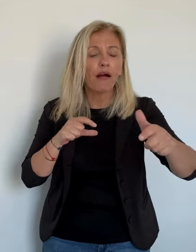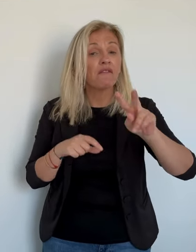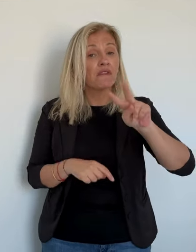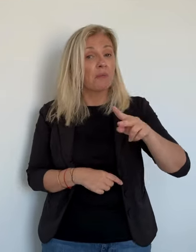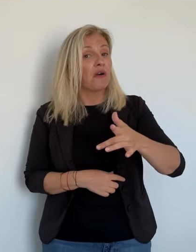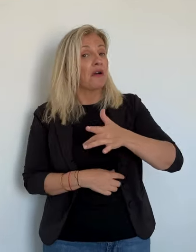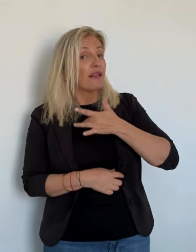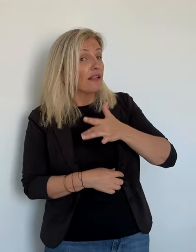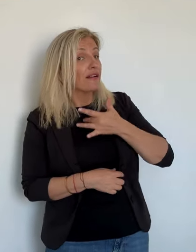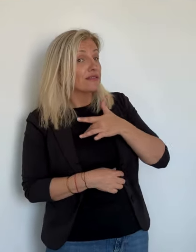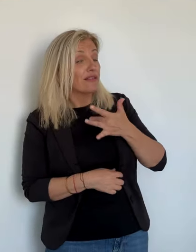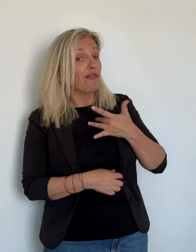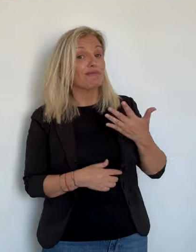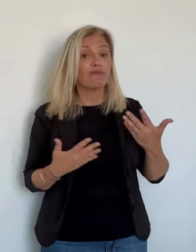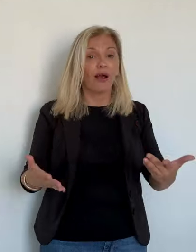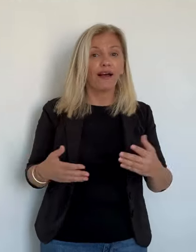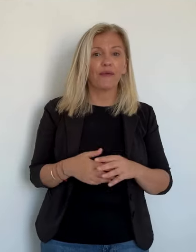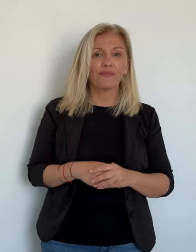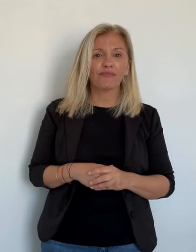quelqu'un qui était, je crois,